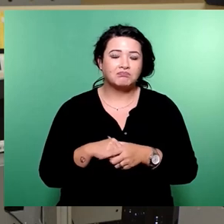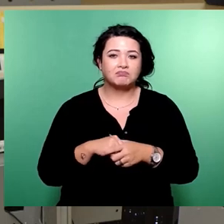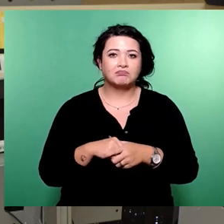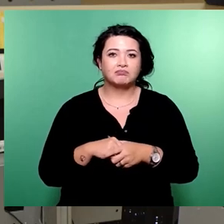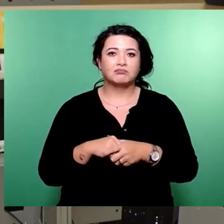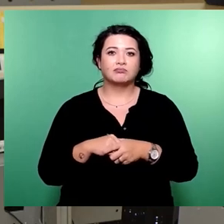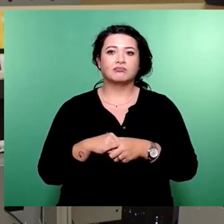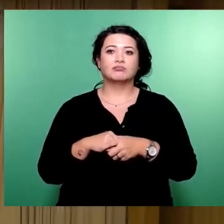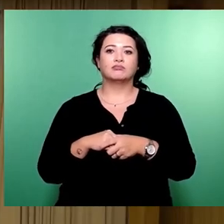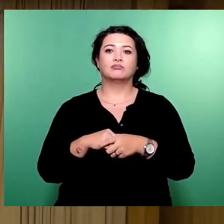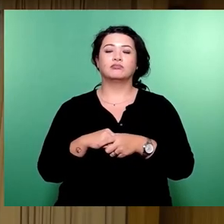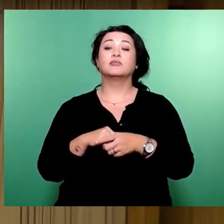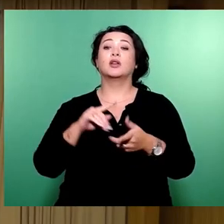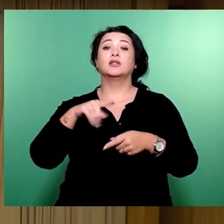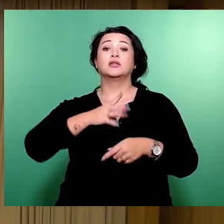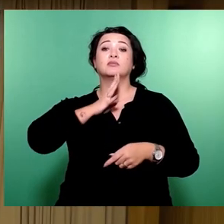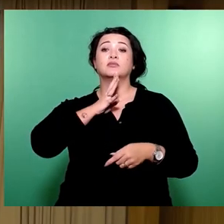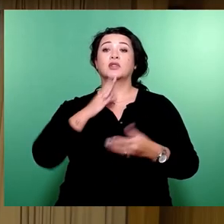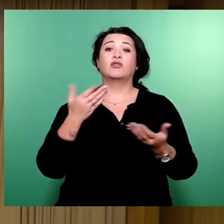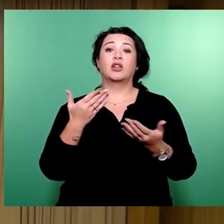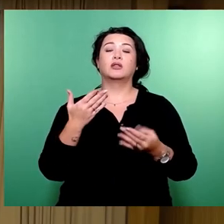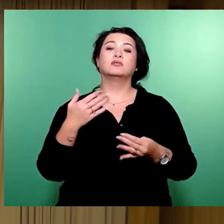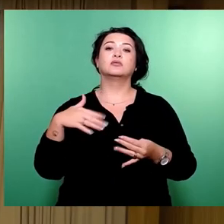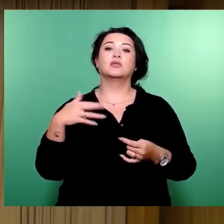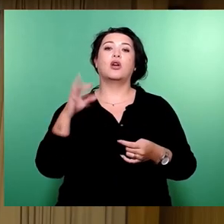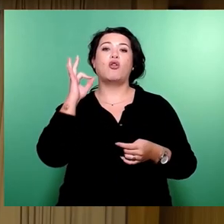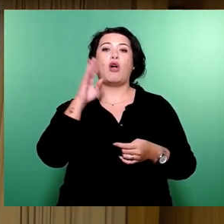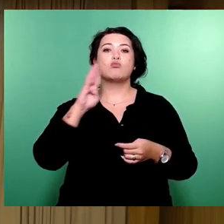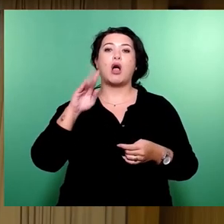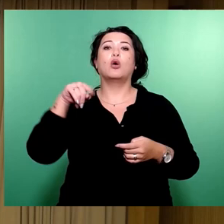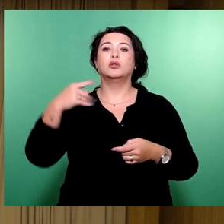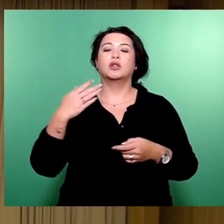So, nächste Rednerin Frau Barkow und danach Herr Dr. Brons.